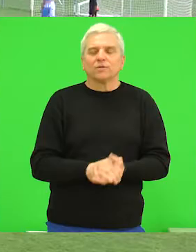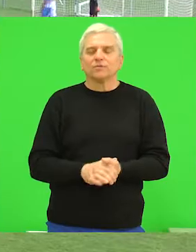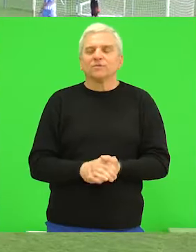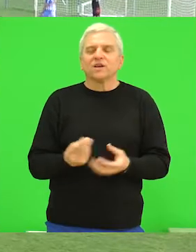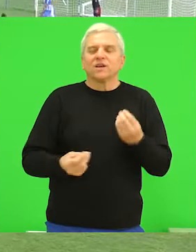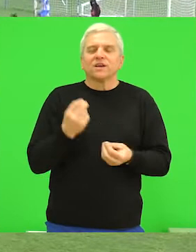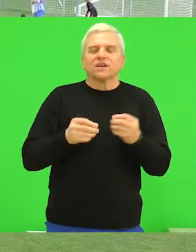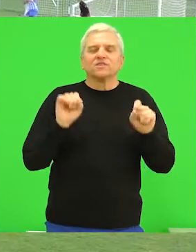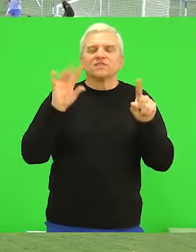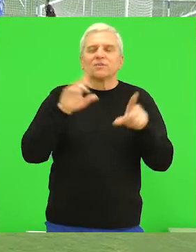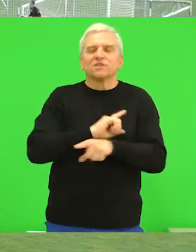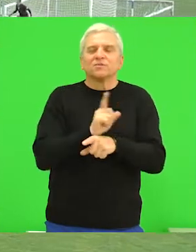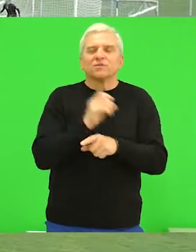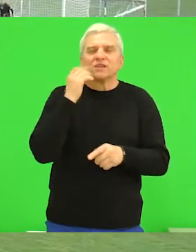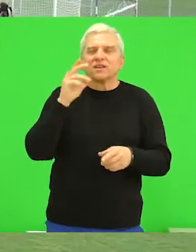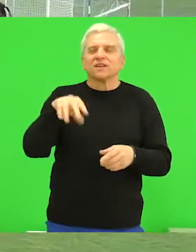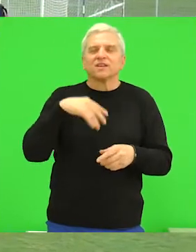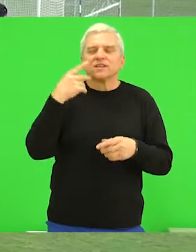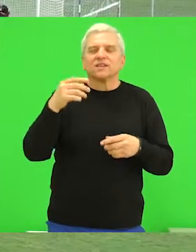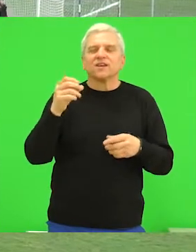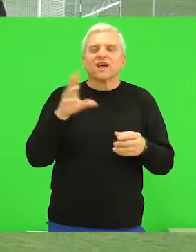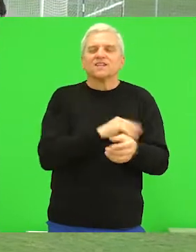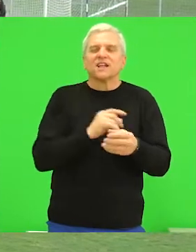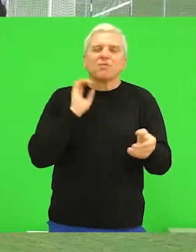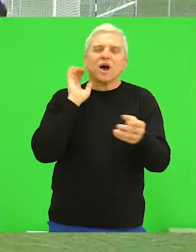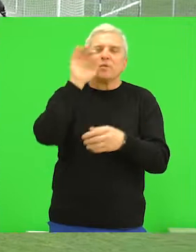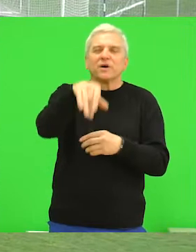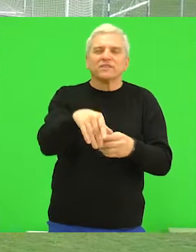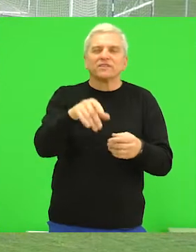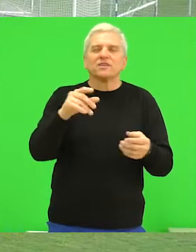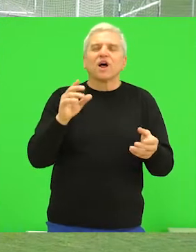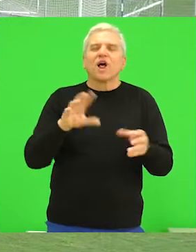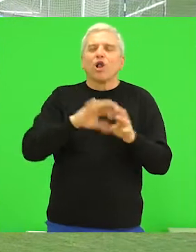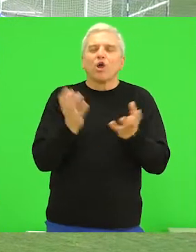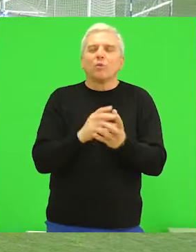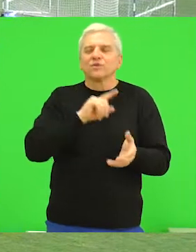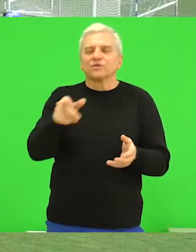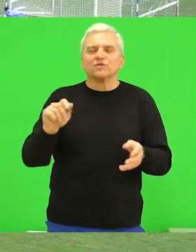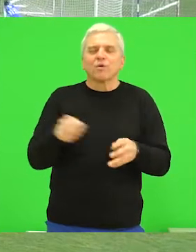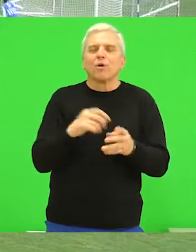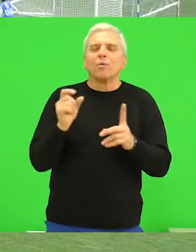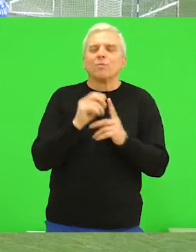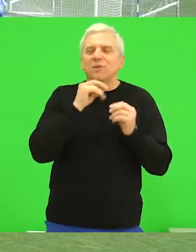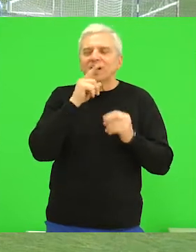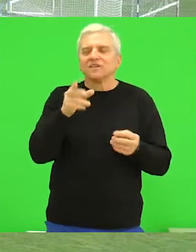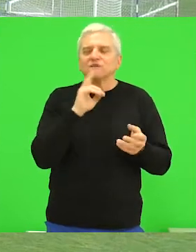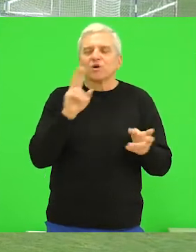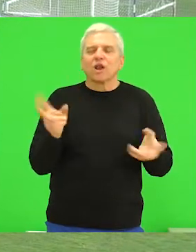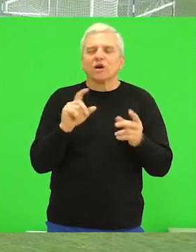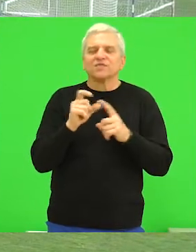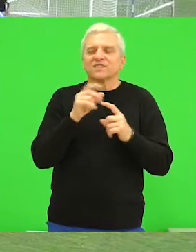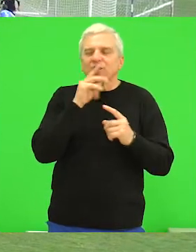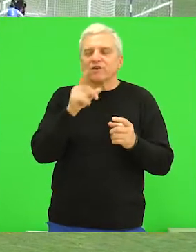trenora. Igrao se 17. minut, kada je nakon slabe realizacije ubačaja iz kornera, Lopta došla na popravni Bajiću, koji pronalazi